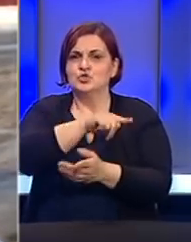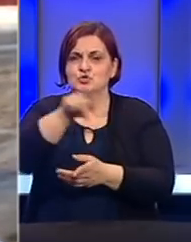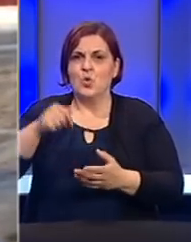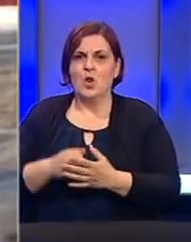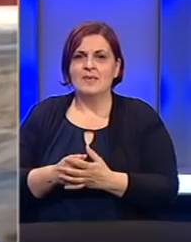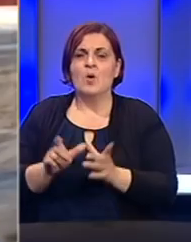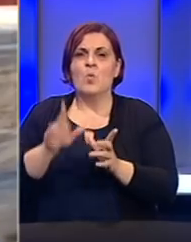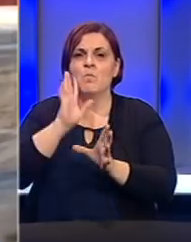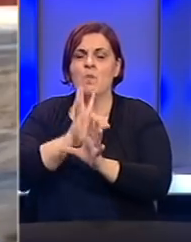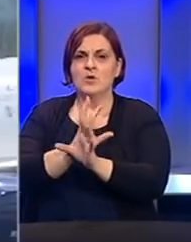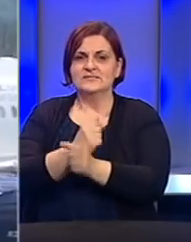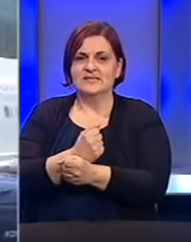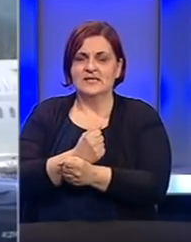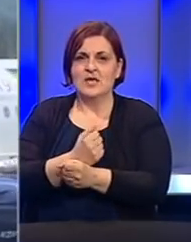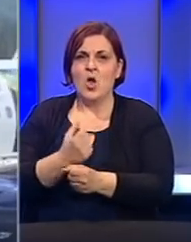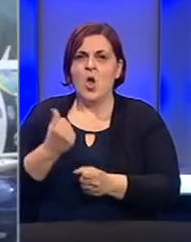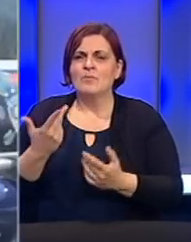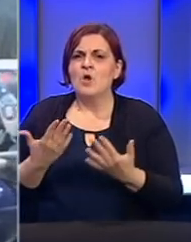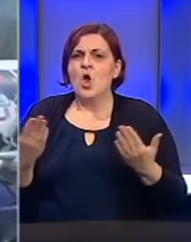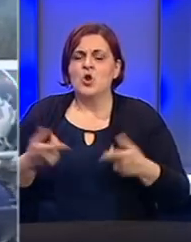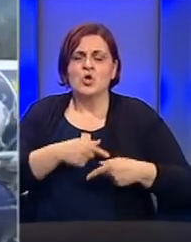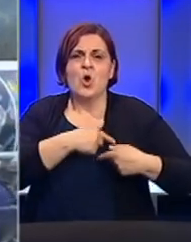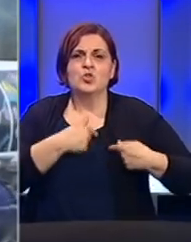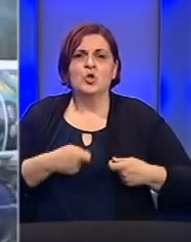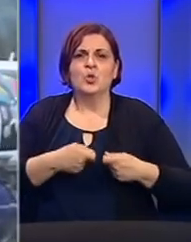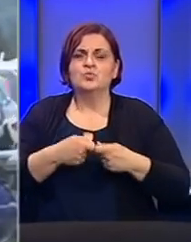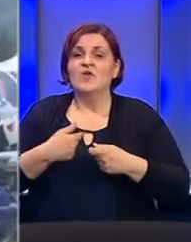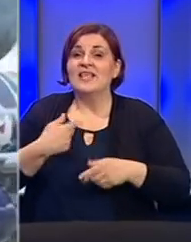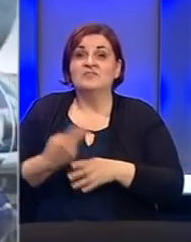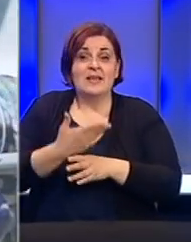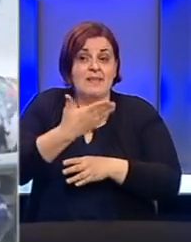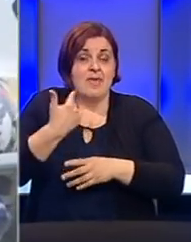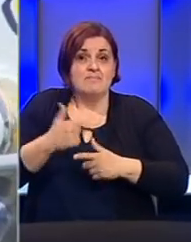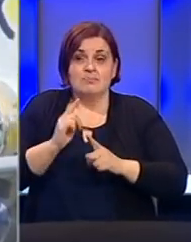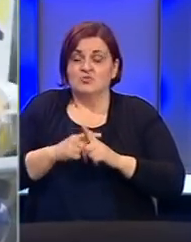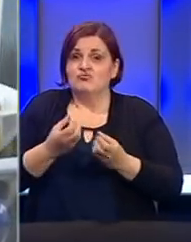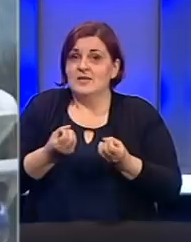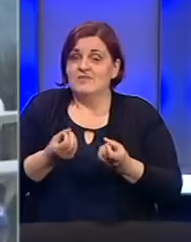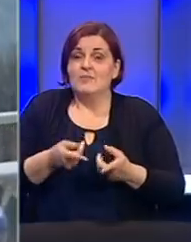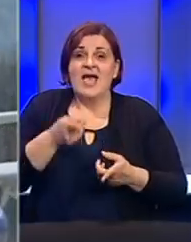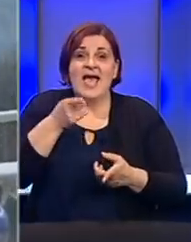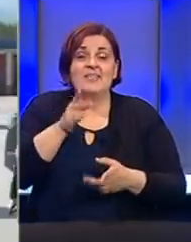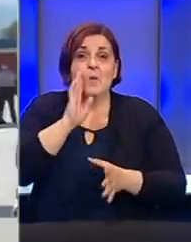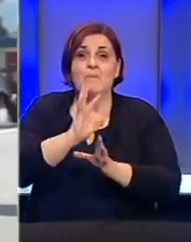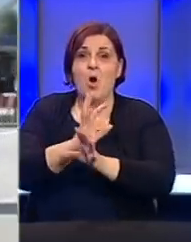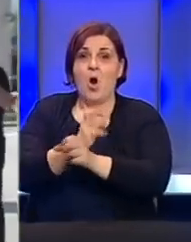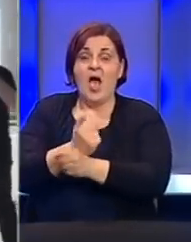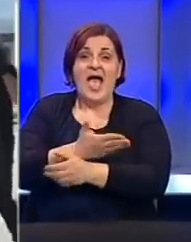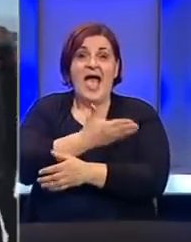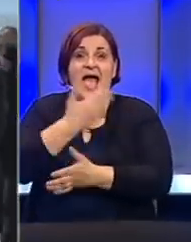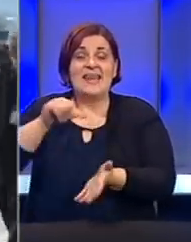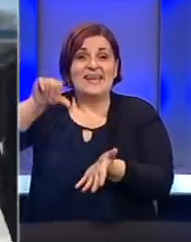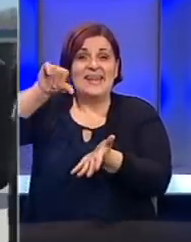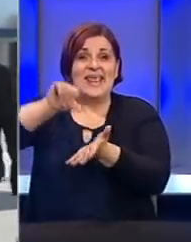u Bosni i Hercegovini. O broju i količini donacija društvo u našoj zemlji nema konkretne informacije s obzirom na to da Bosna i Hercegovina nema